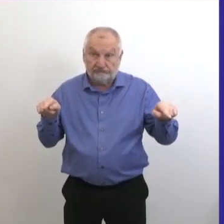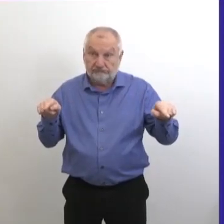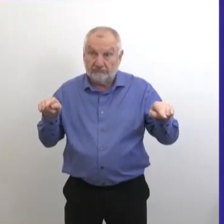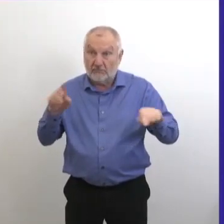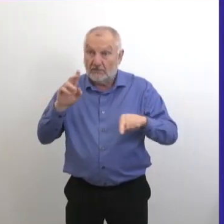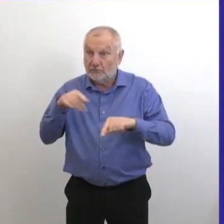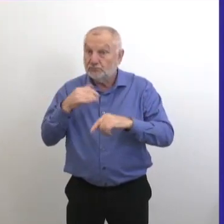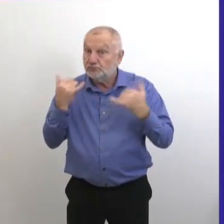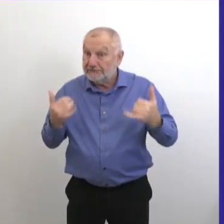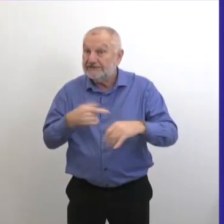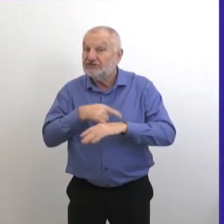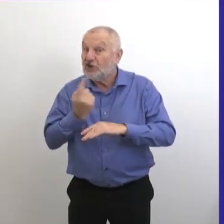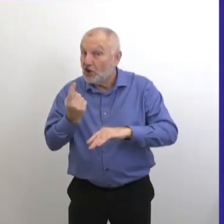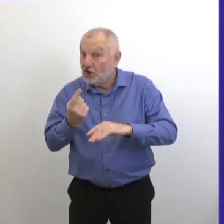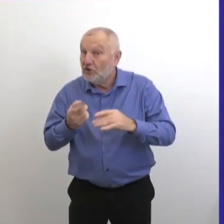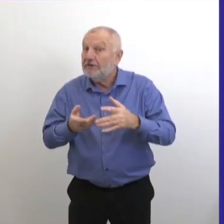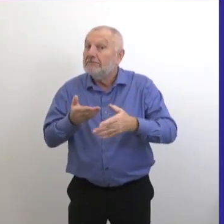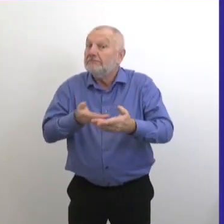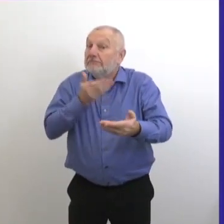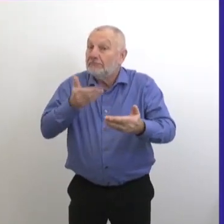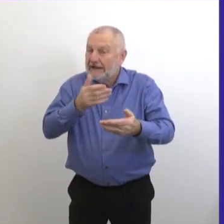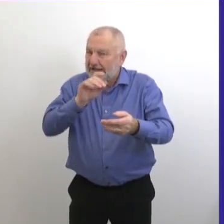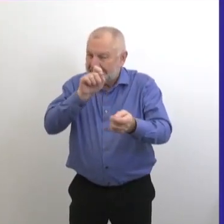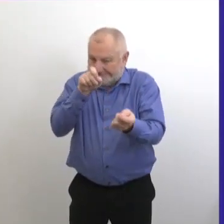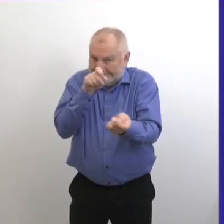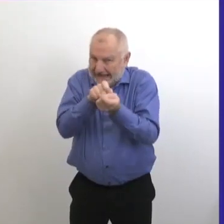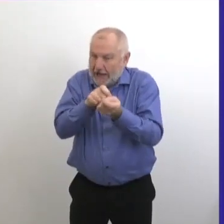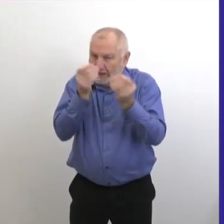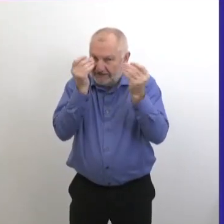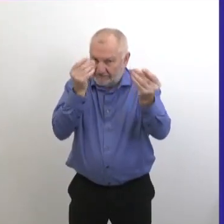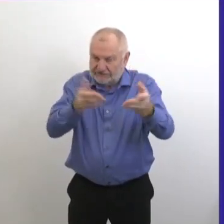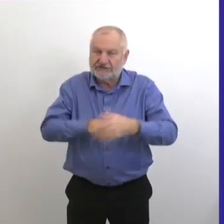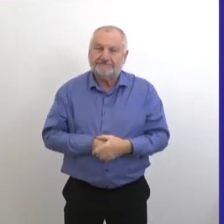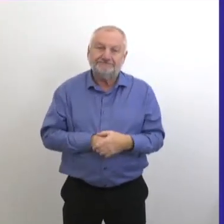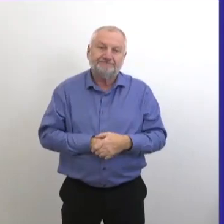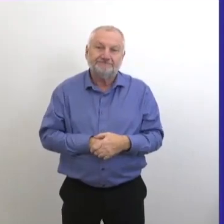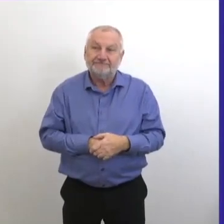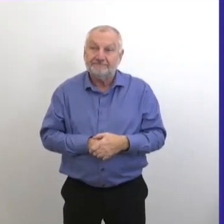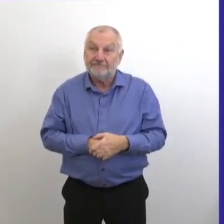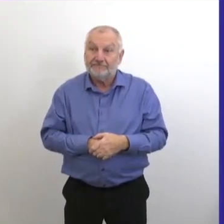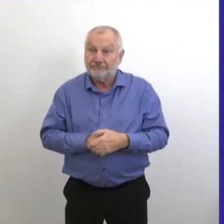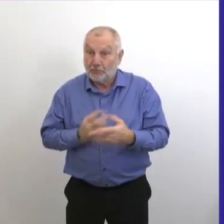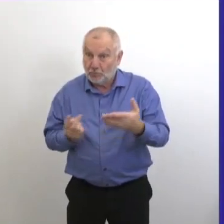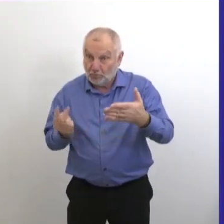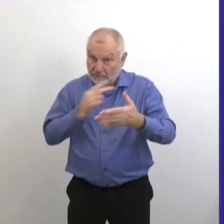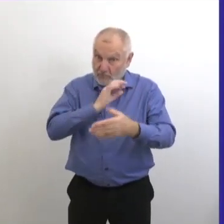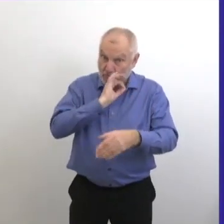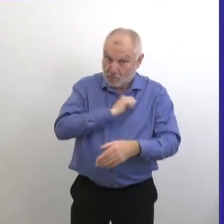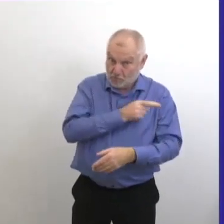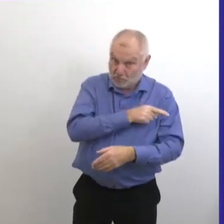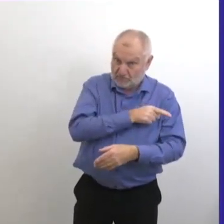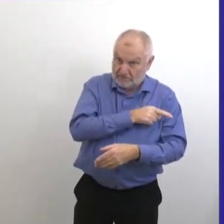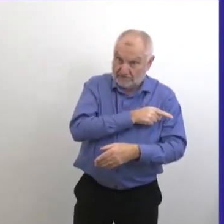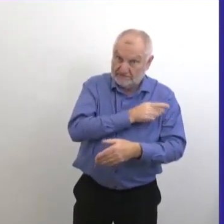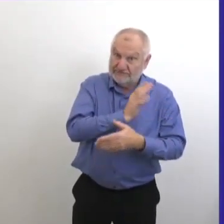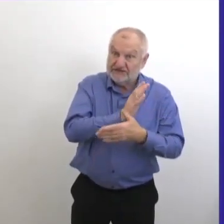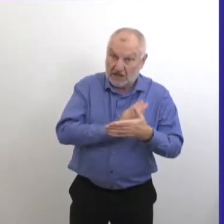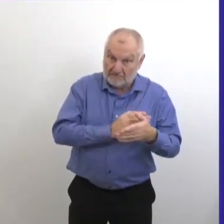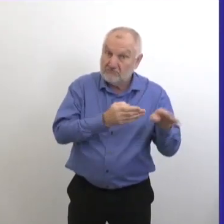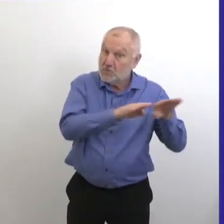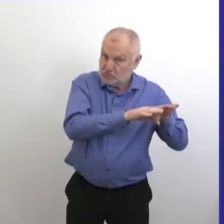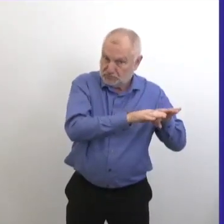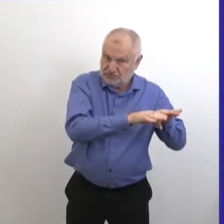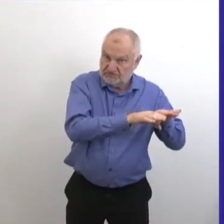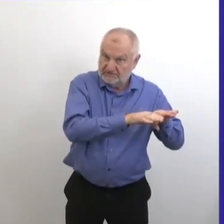avons fait des changements pour améliorer la précision de ces renseignements. Nous avons revu certains des anciens cas. Nous en avons fermé certains